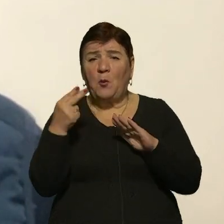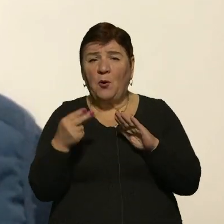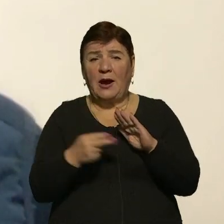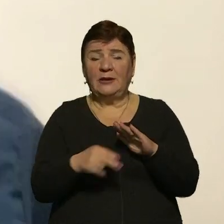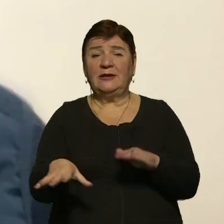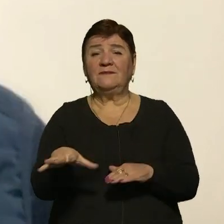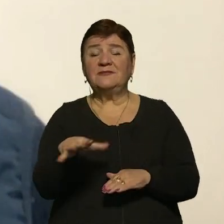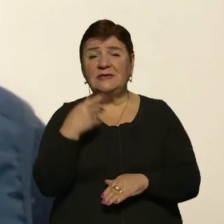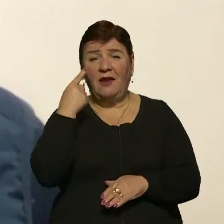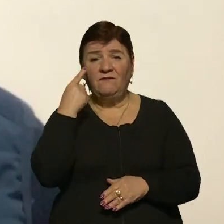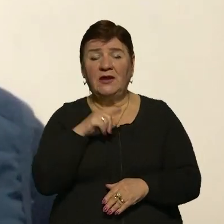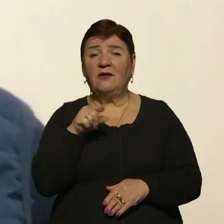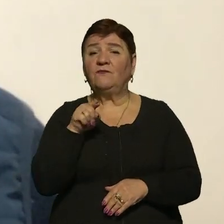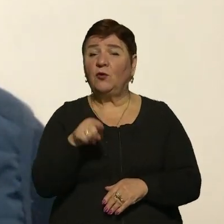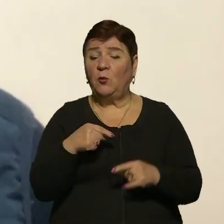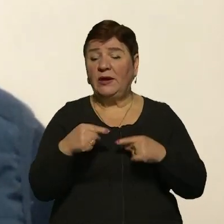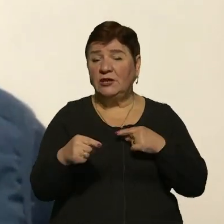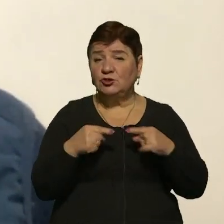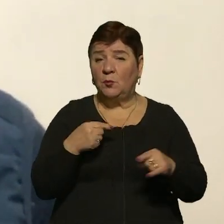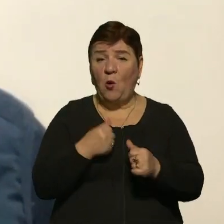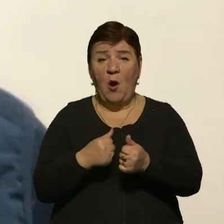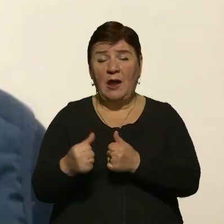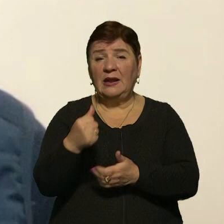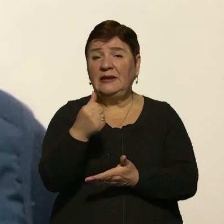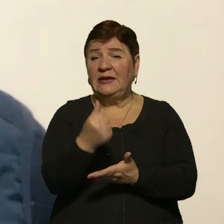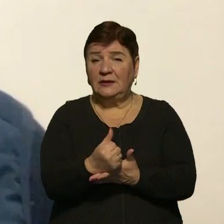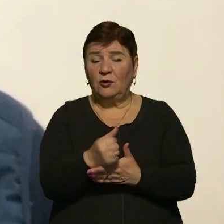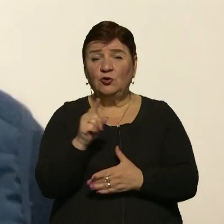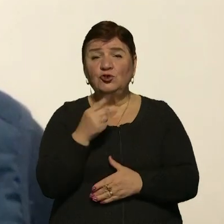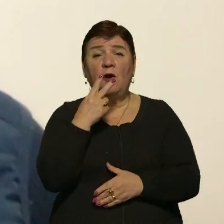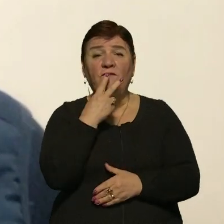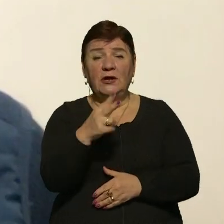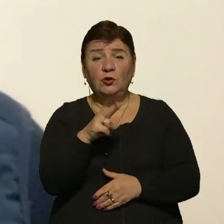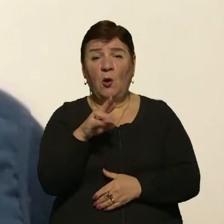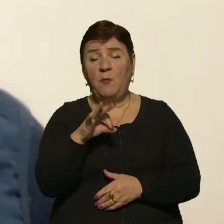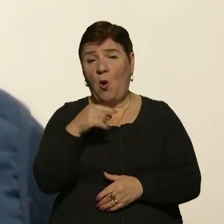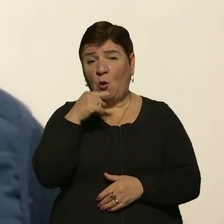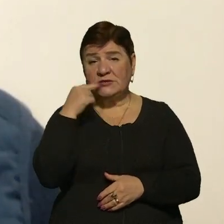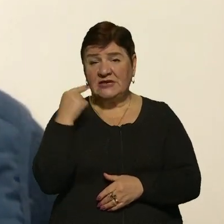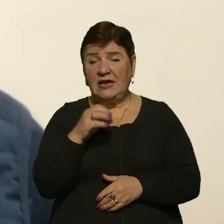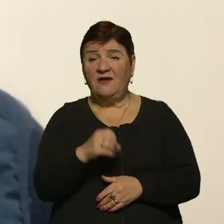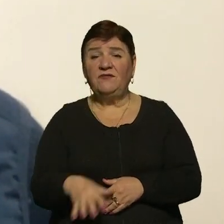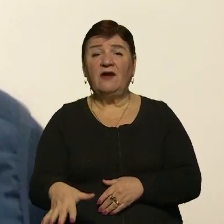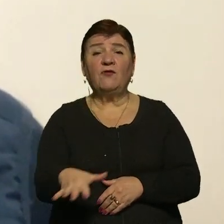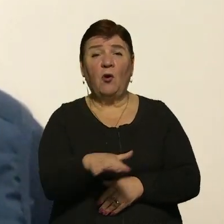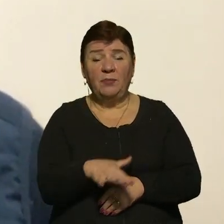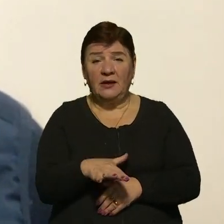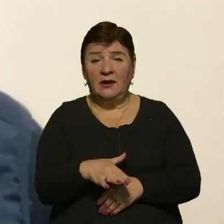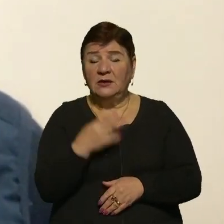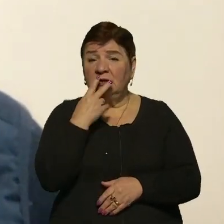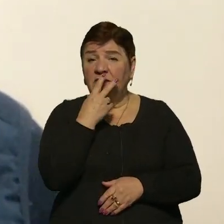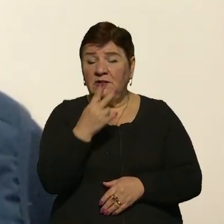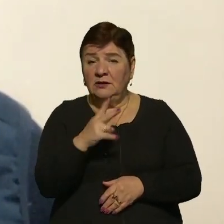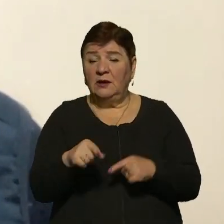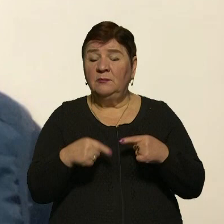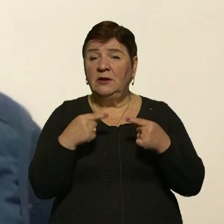всі вірять у тому чи іншому лідеру. Крім того, що видно по Росії в Європі? І, очевидно, це